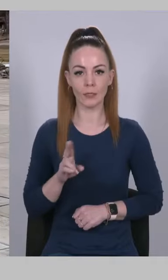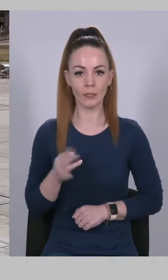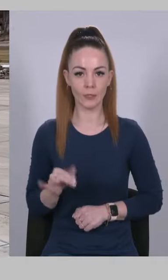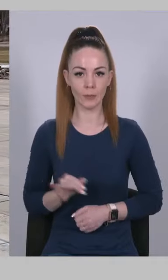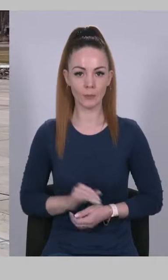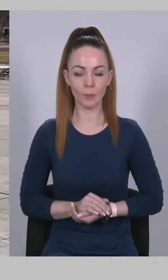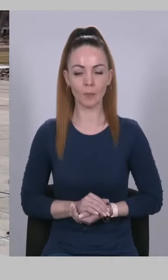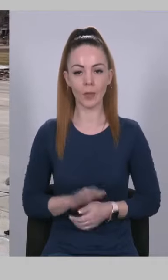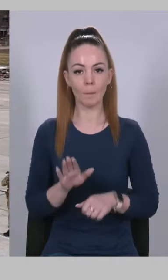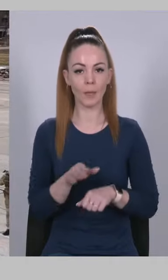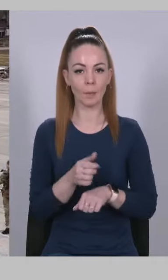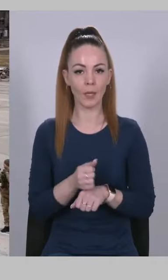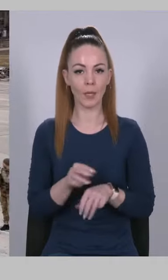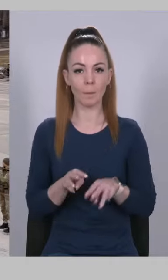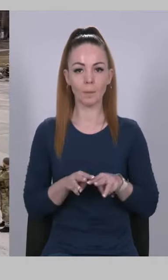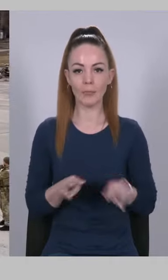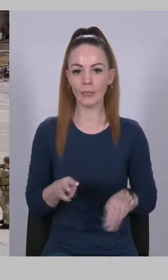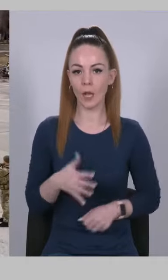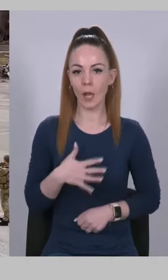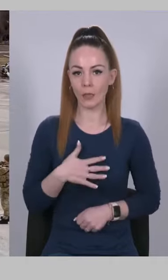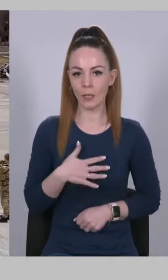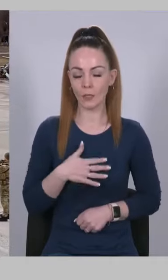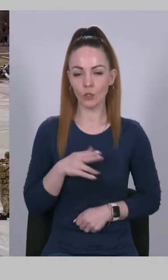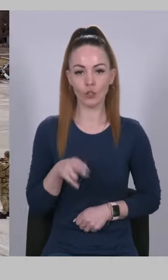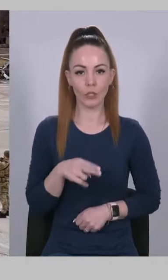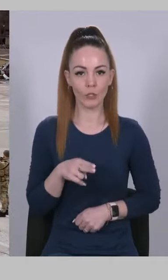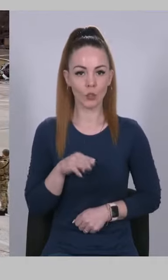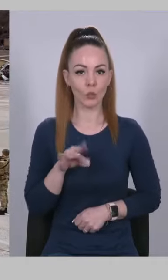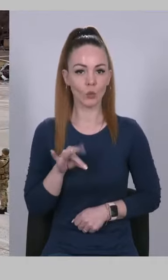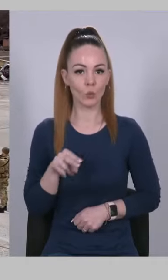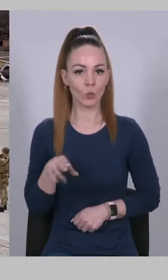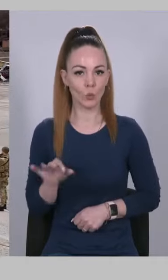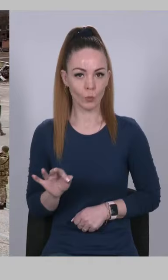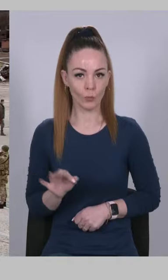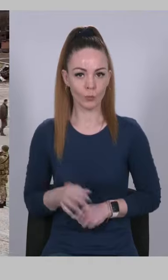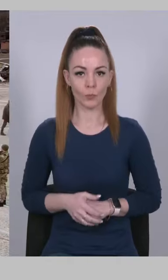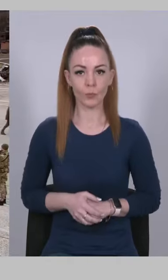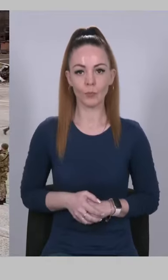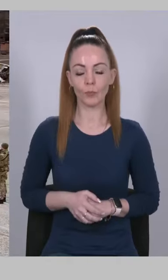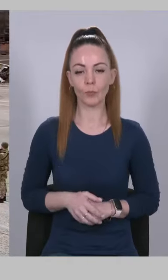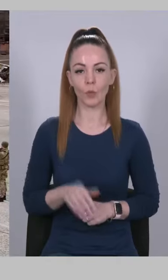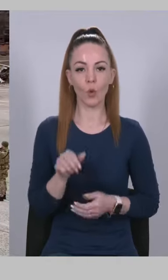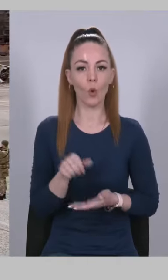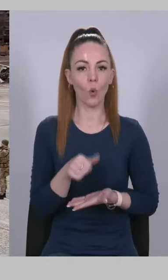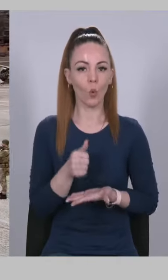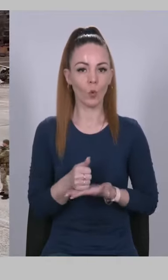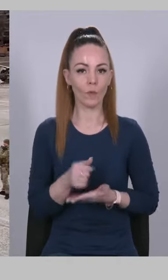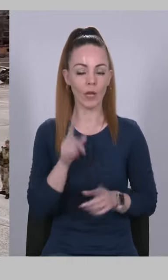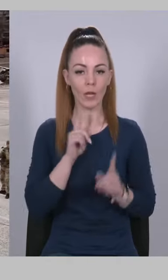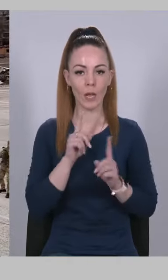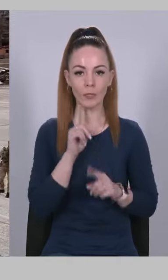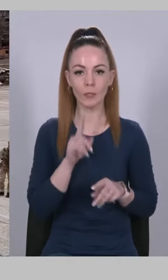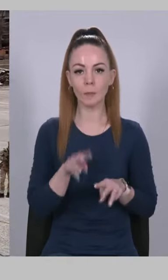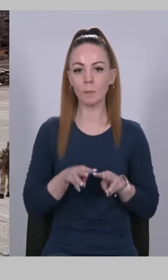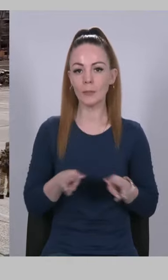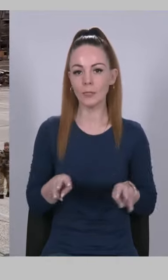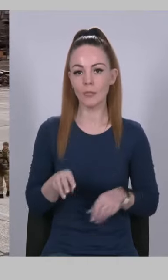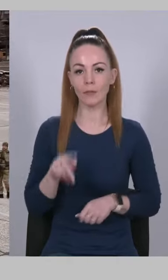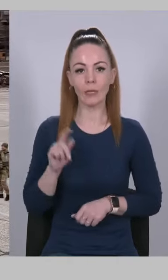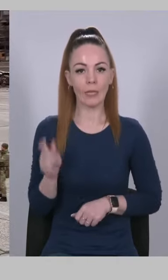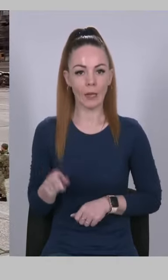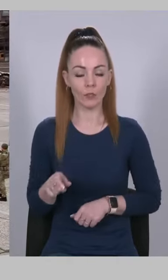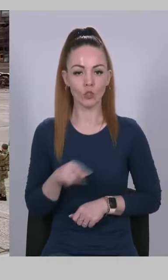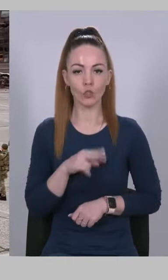Прем'єр-міністр Канади Джастін Трюдо Голова Ради Міністрів Італії